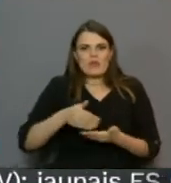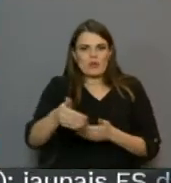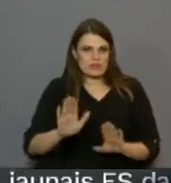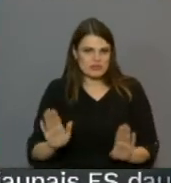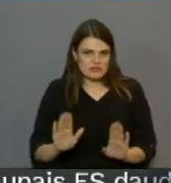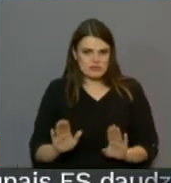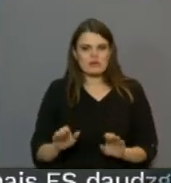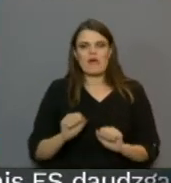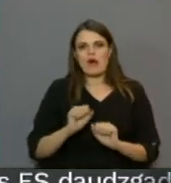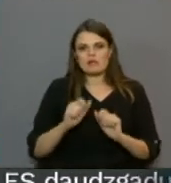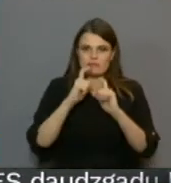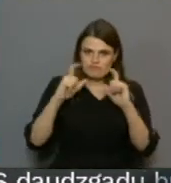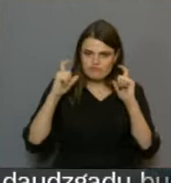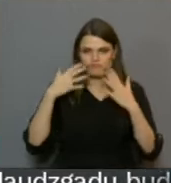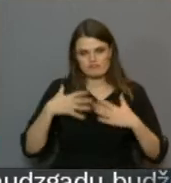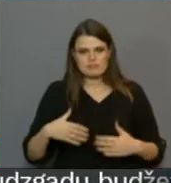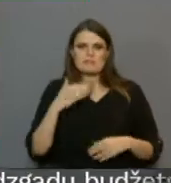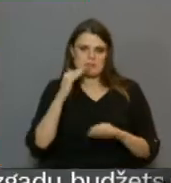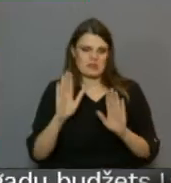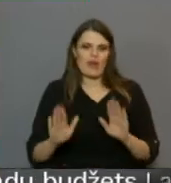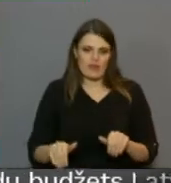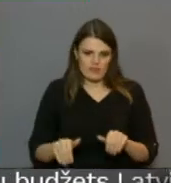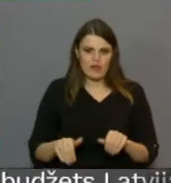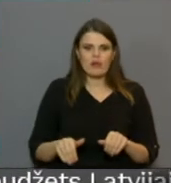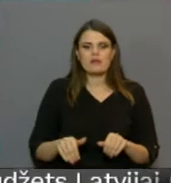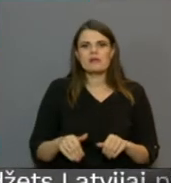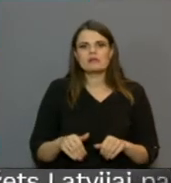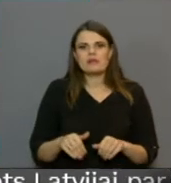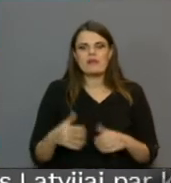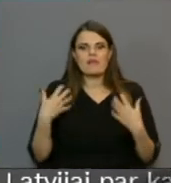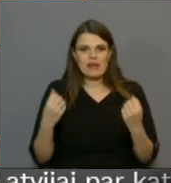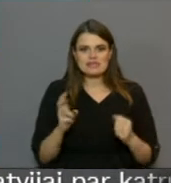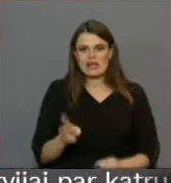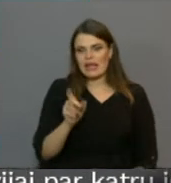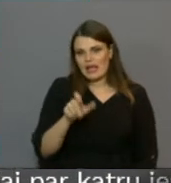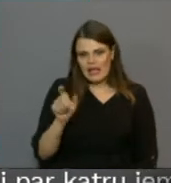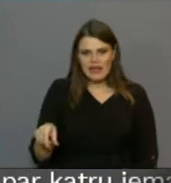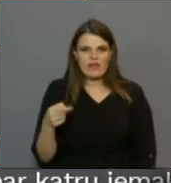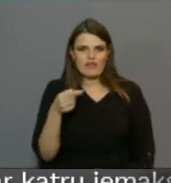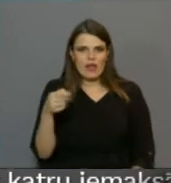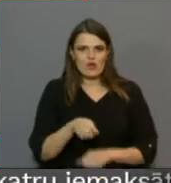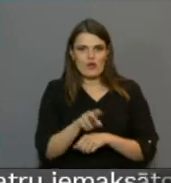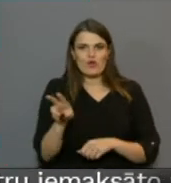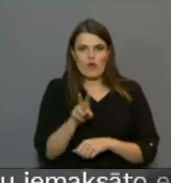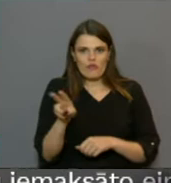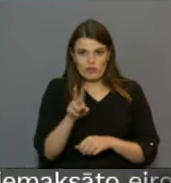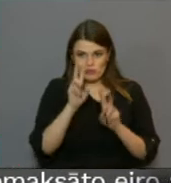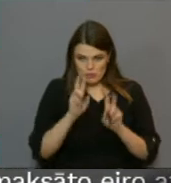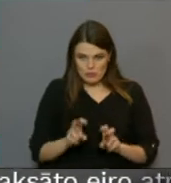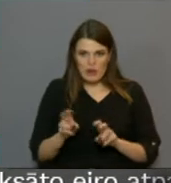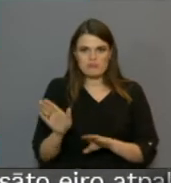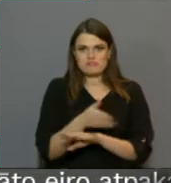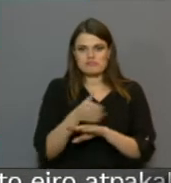Nodrošinājums ar aizsarglīdzekļiem esot pietiekams. Veselie klienti ar negatīvu Covid testu tiek nodalīti no